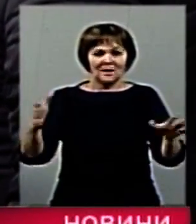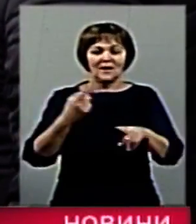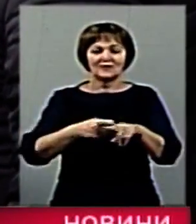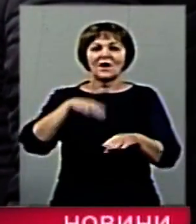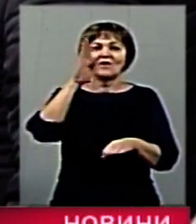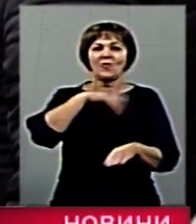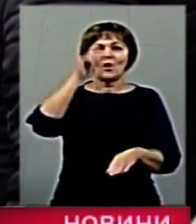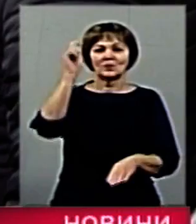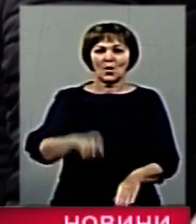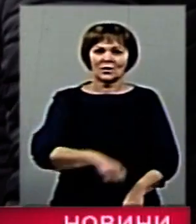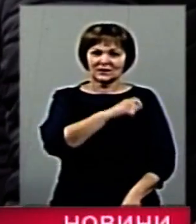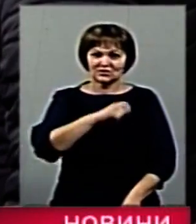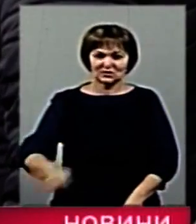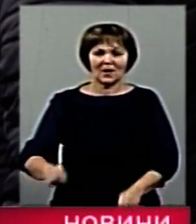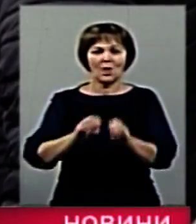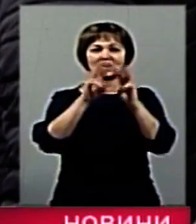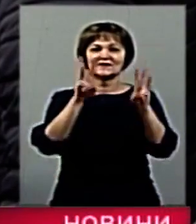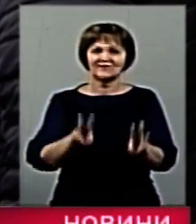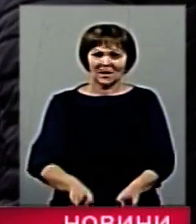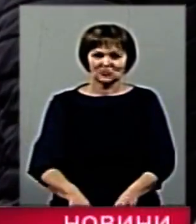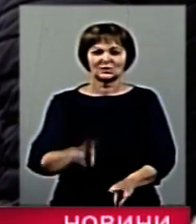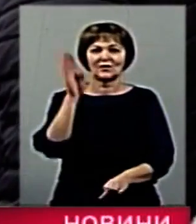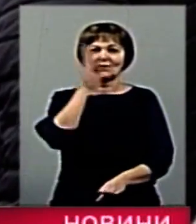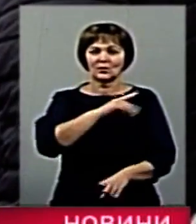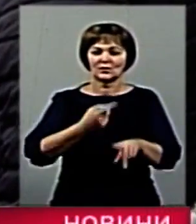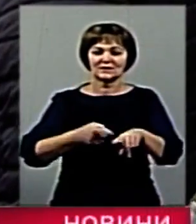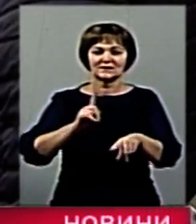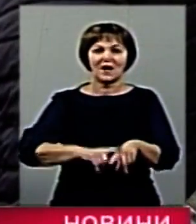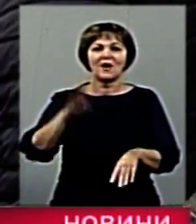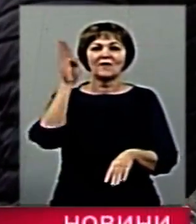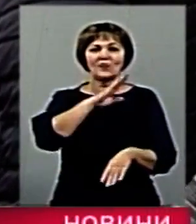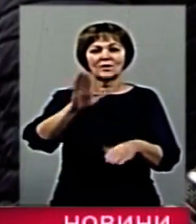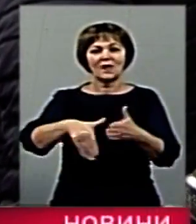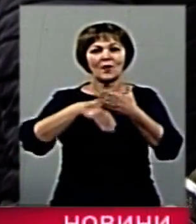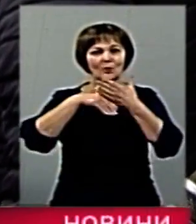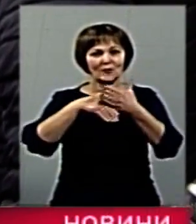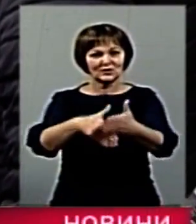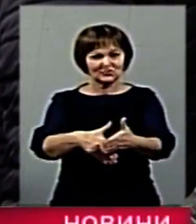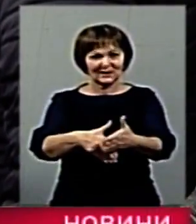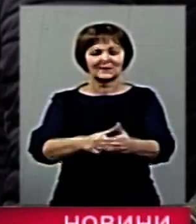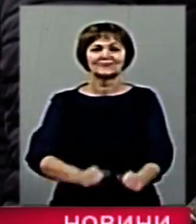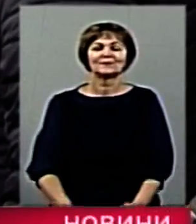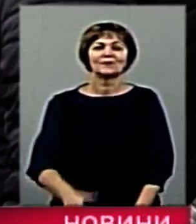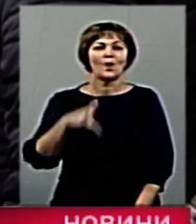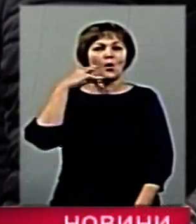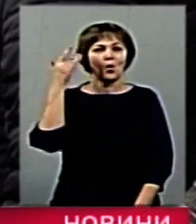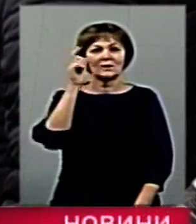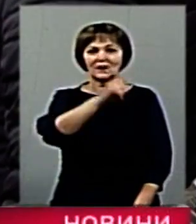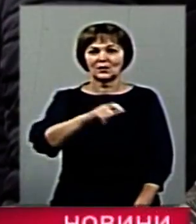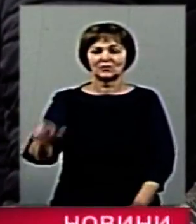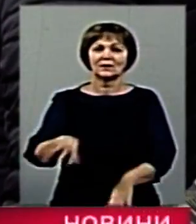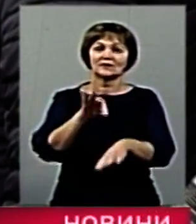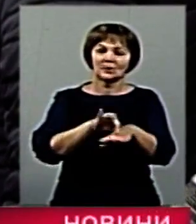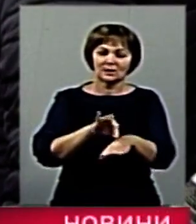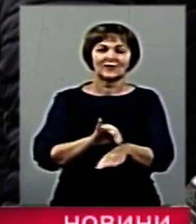водохреща, бо освячують воду. І ця вода помічна, коли люди хворіють,